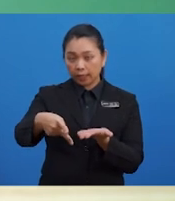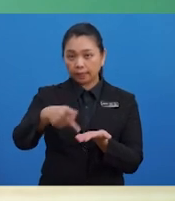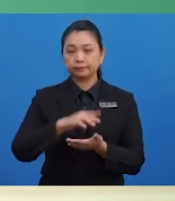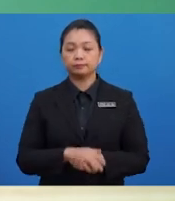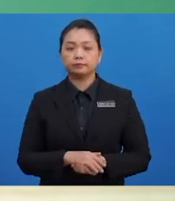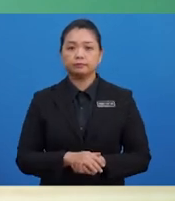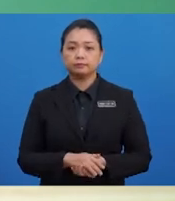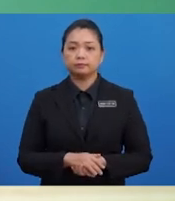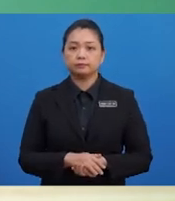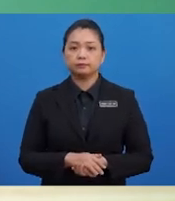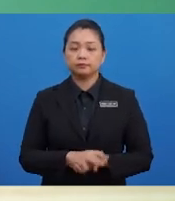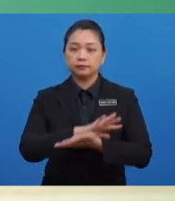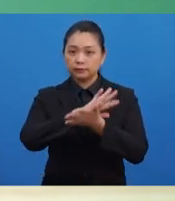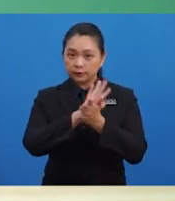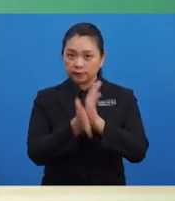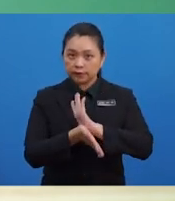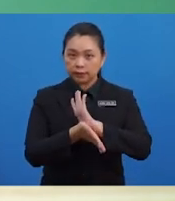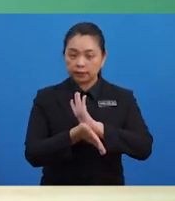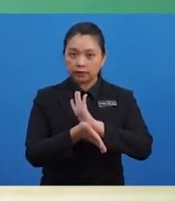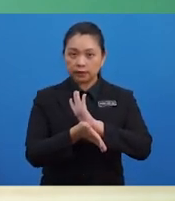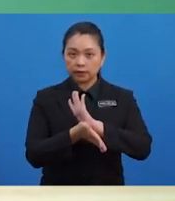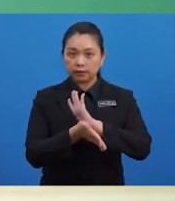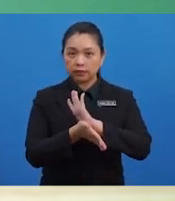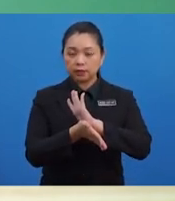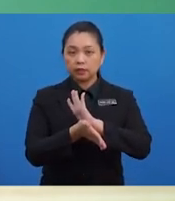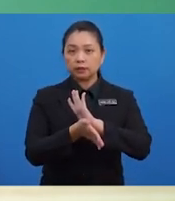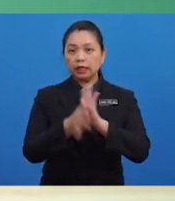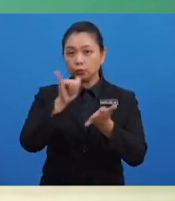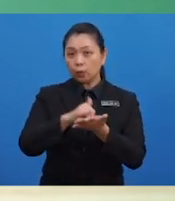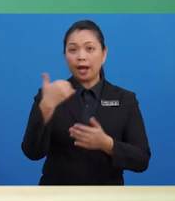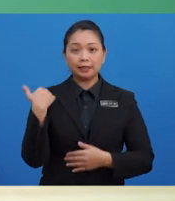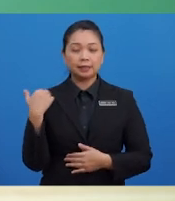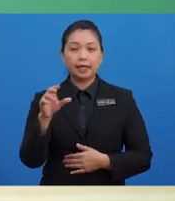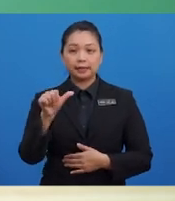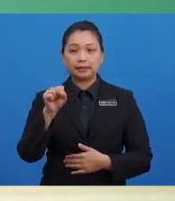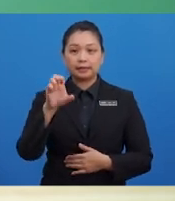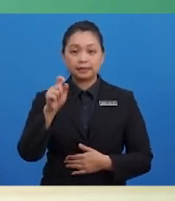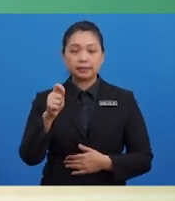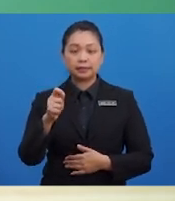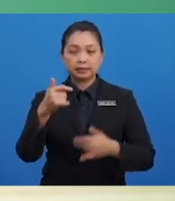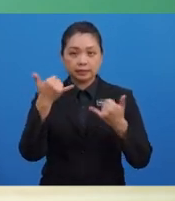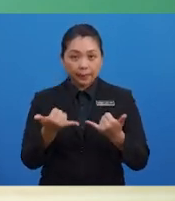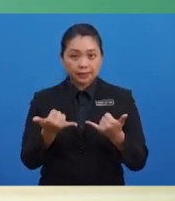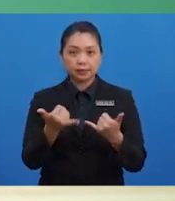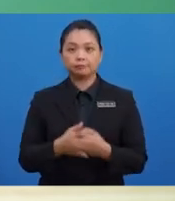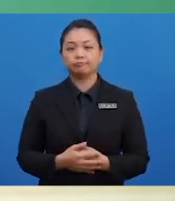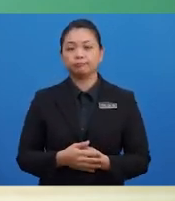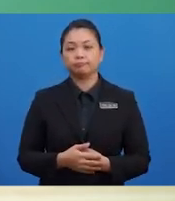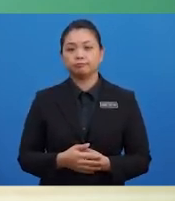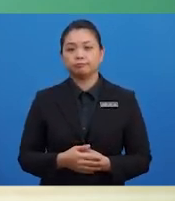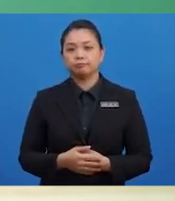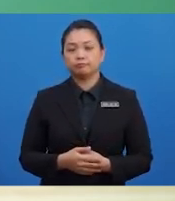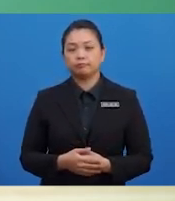semasa. Maka, ianya dikategorikan sebagai aset semasa. Murid-murid, sekarang kita